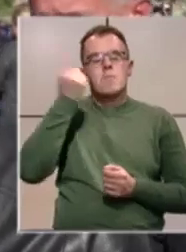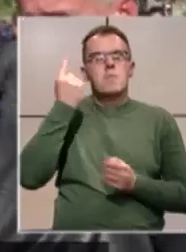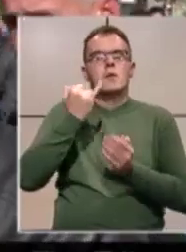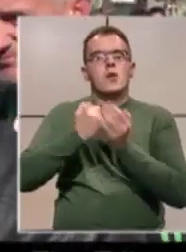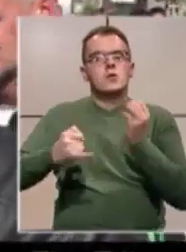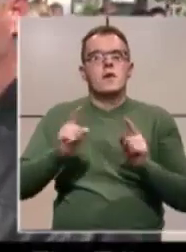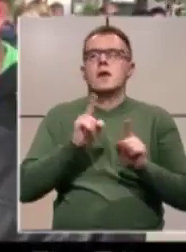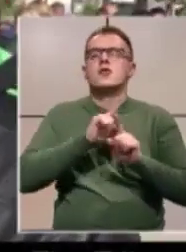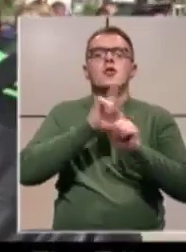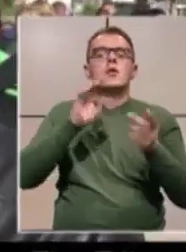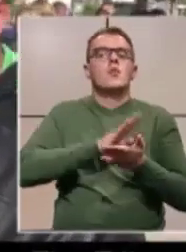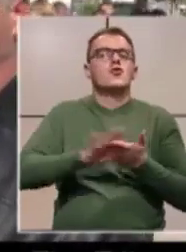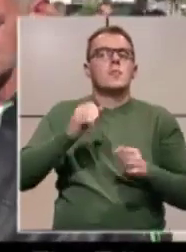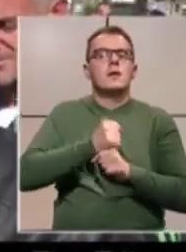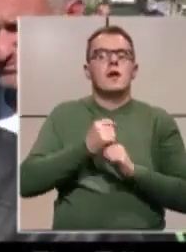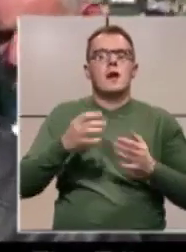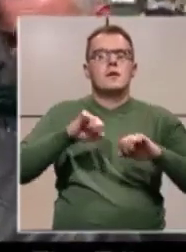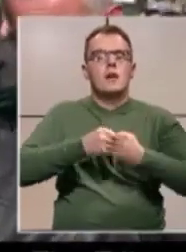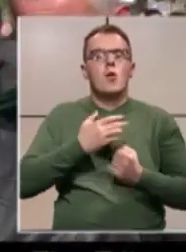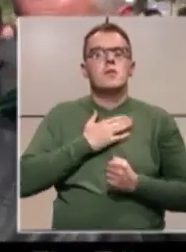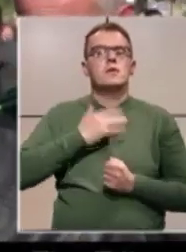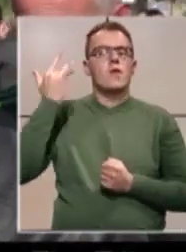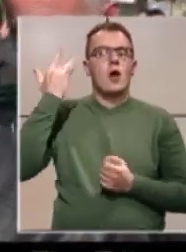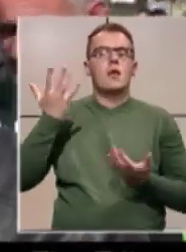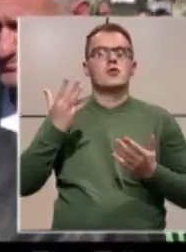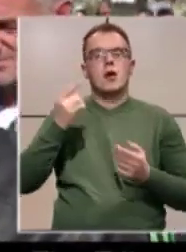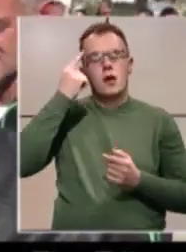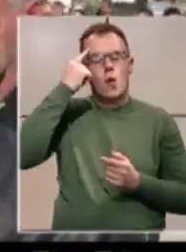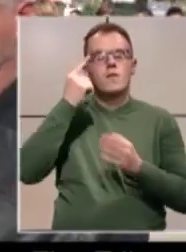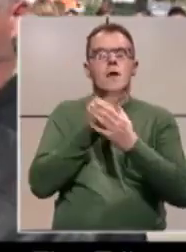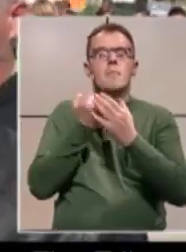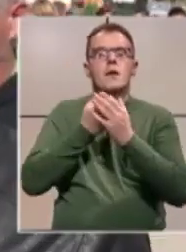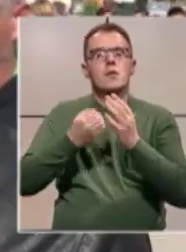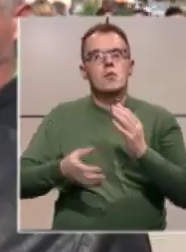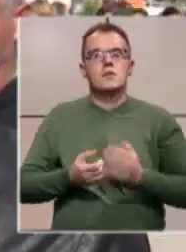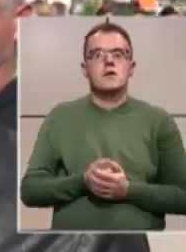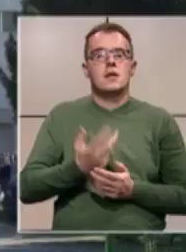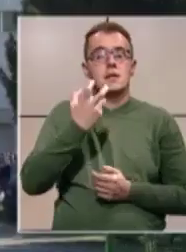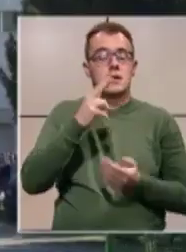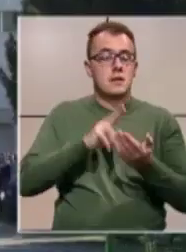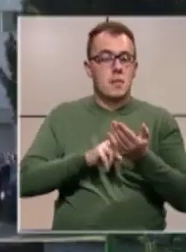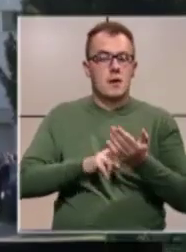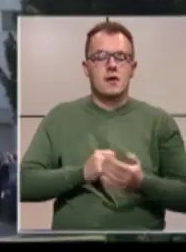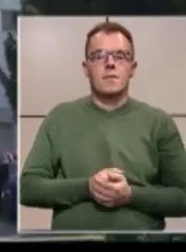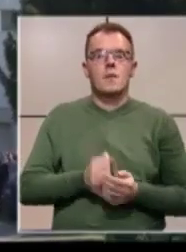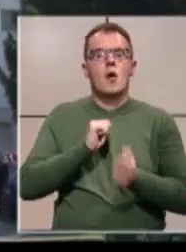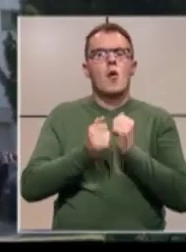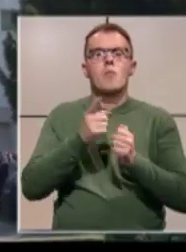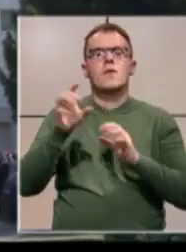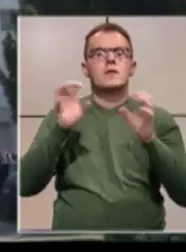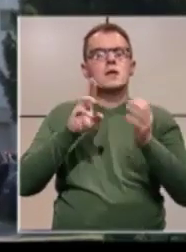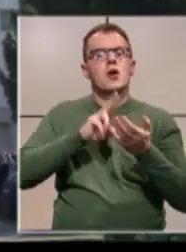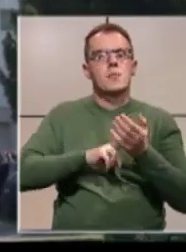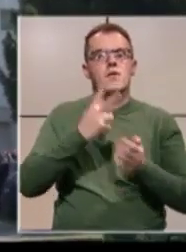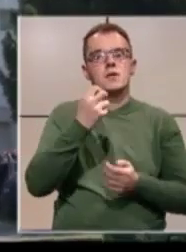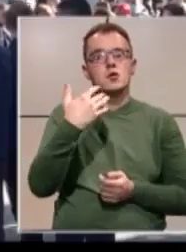Neće niko džabe da radi, da lomi svoja leđa, da pada ovdje u nesvijest za 300 maraka. U borbi za radnička prava